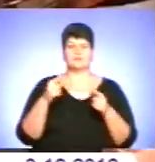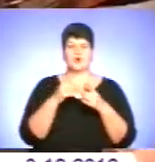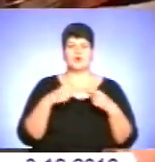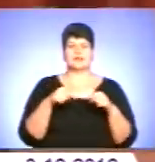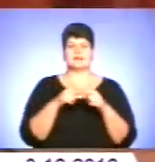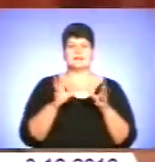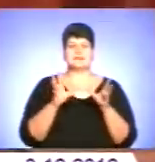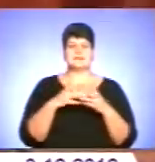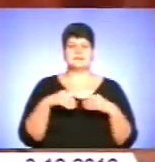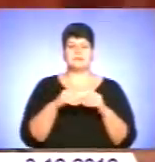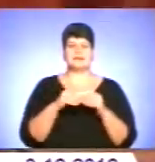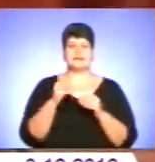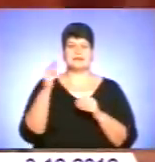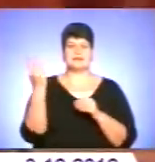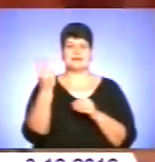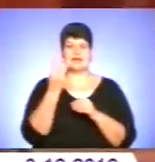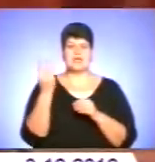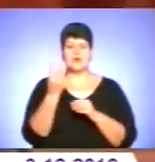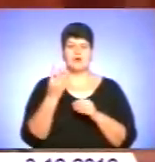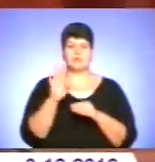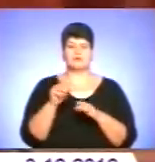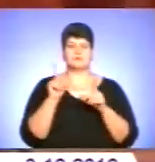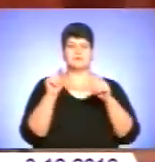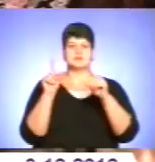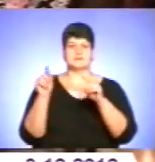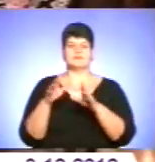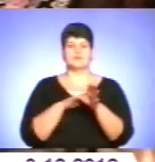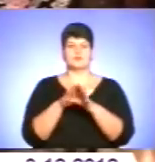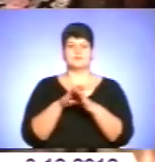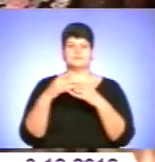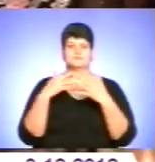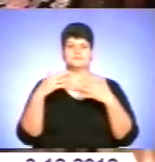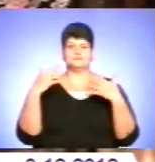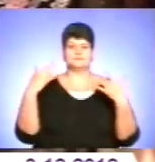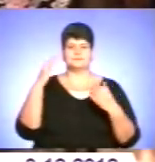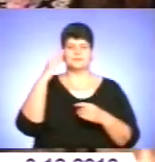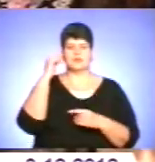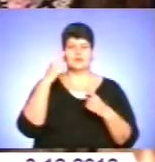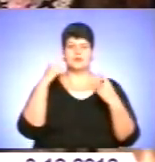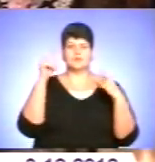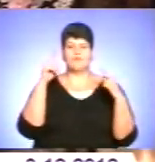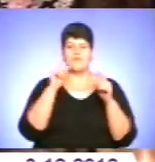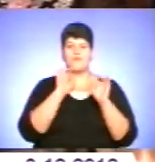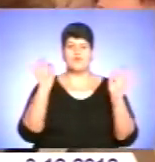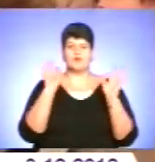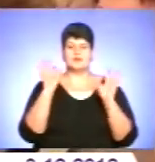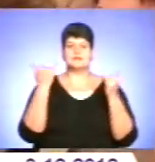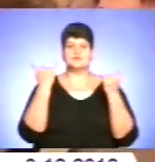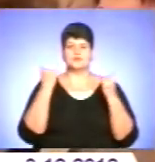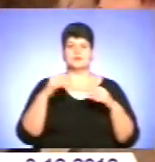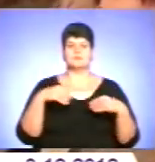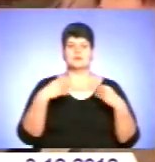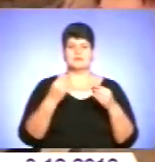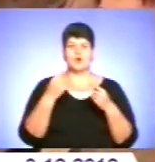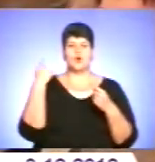тріо. З концертами об'їздили все надзбруччя, виконуючи твори Баха, Генделя, Бетховена, Глінки, Чайковського. Нині братам Теленкам присвячений